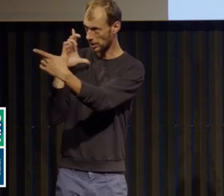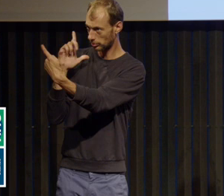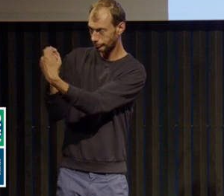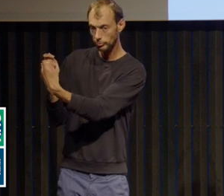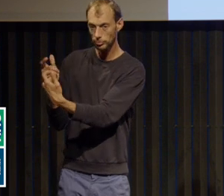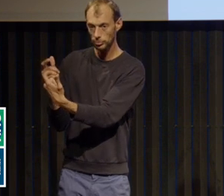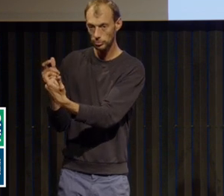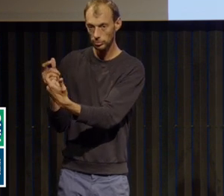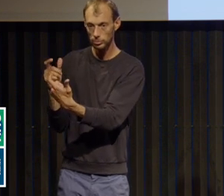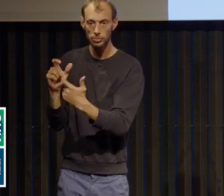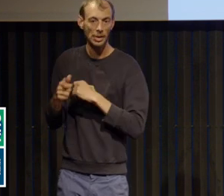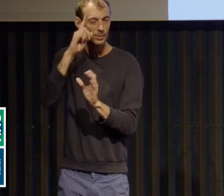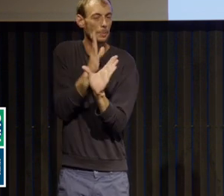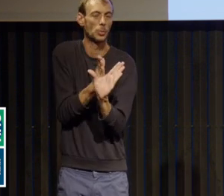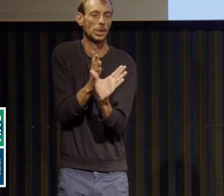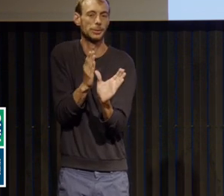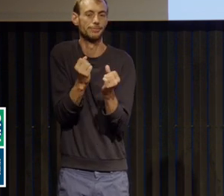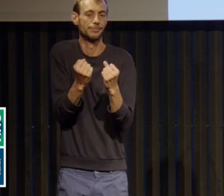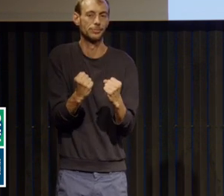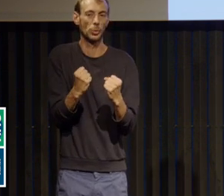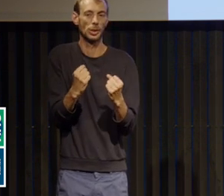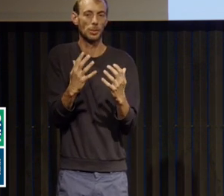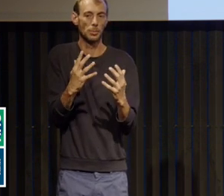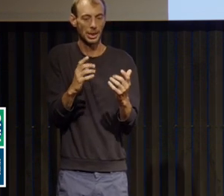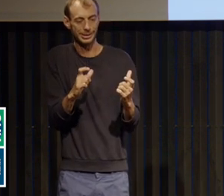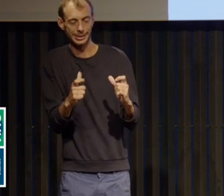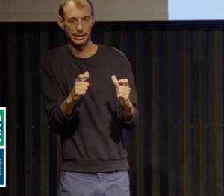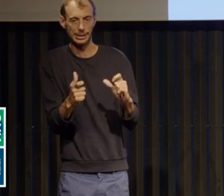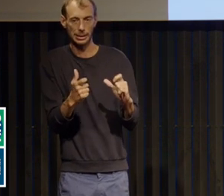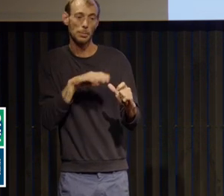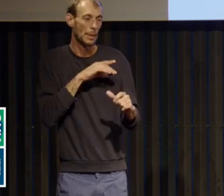Voilà. On peut dire qu'il doute une certaine insécurité de base.